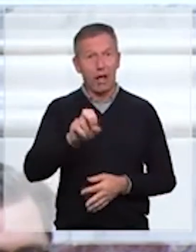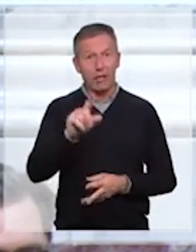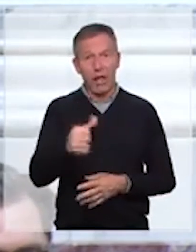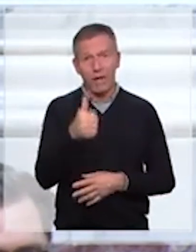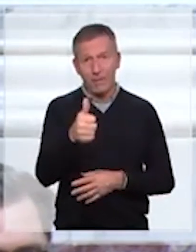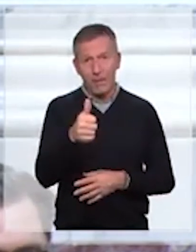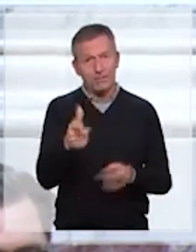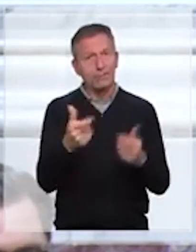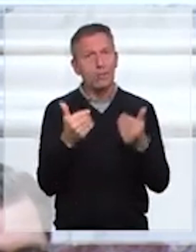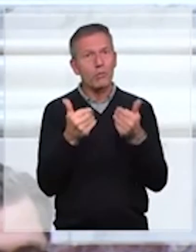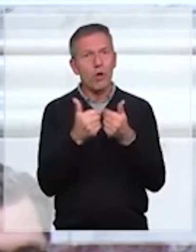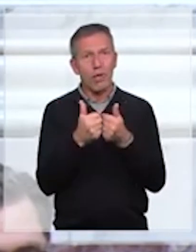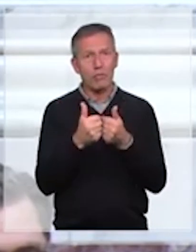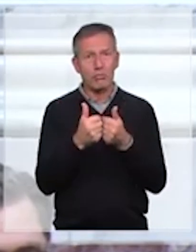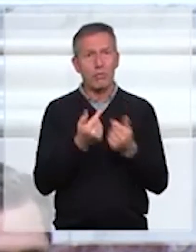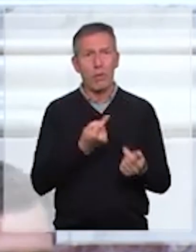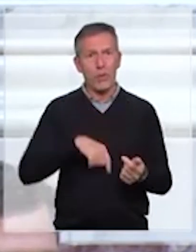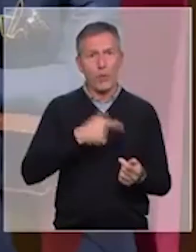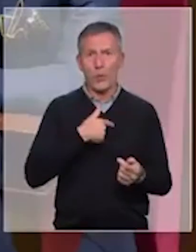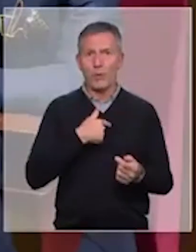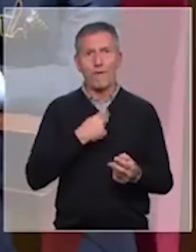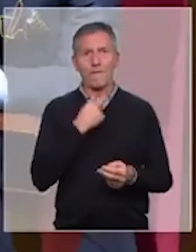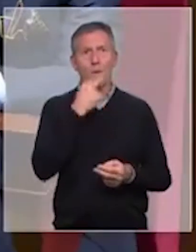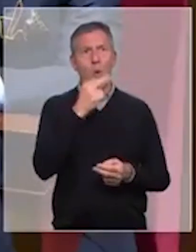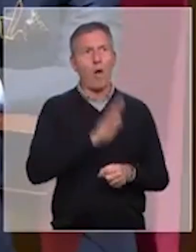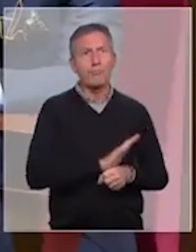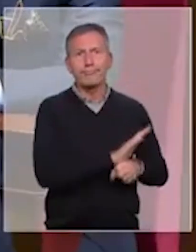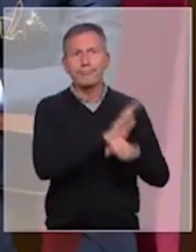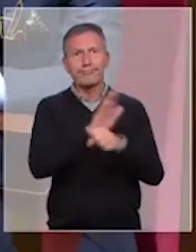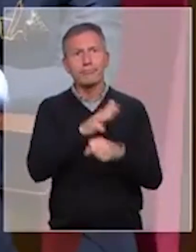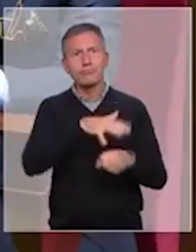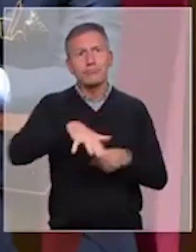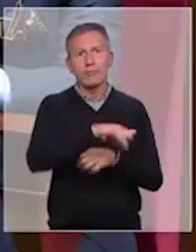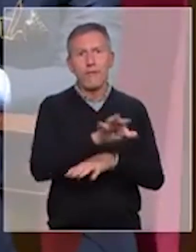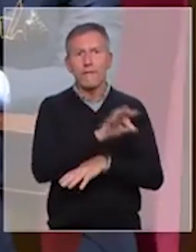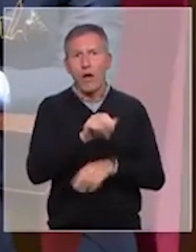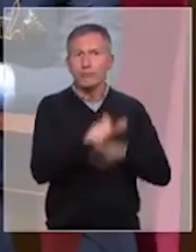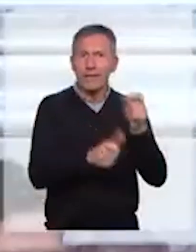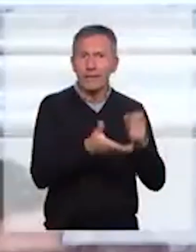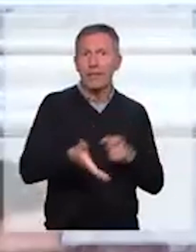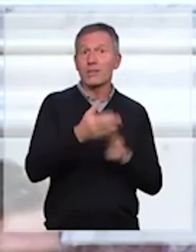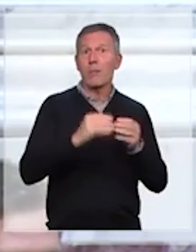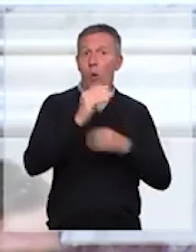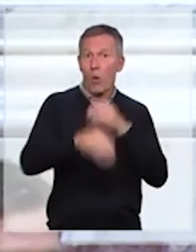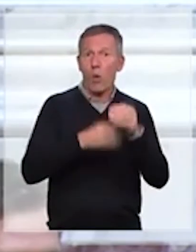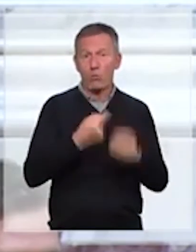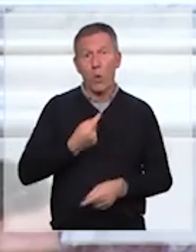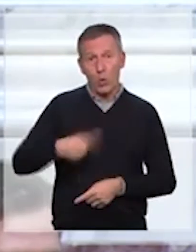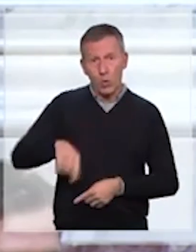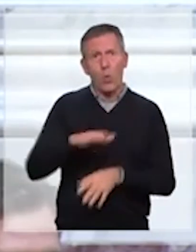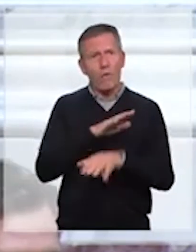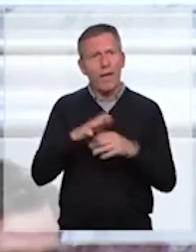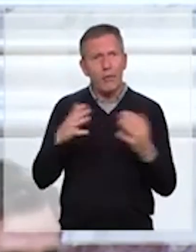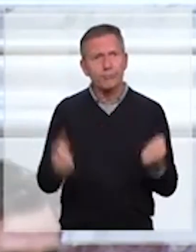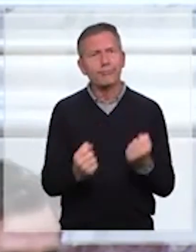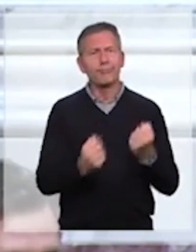vous nous avez demandé d'être votre porte-voix auprès de l'opinion publique française et internationale. Et c'est ce que nous avons fait.